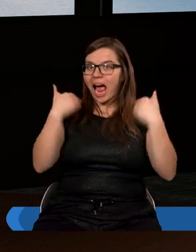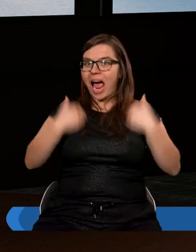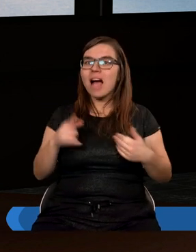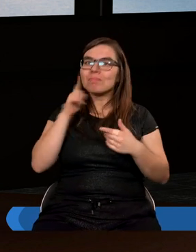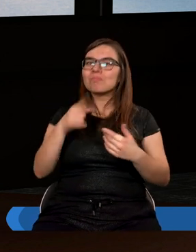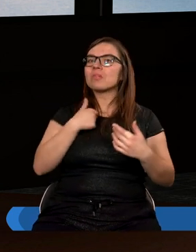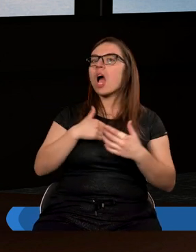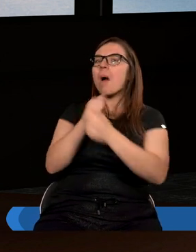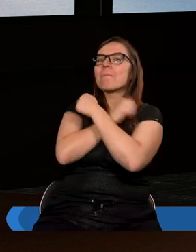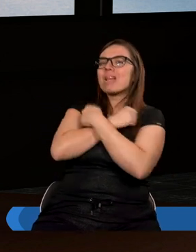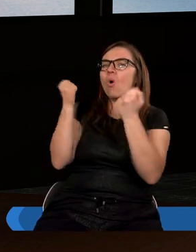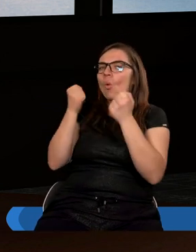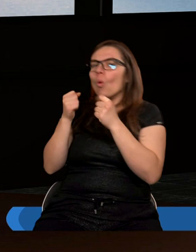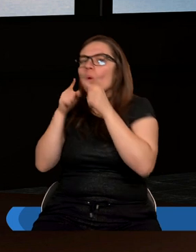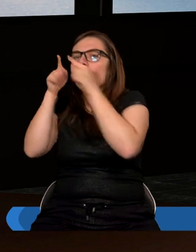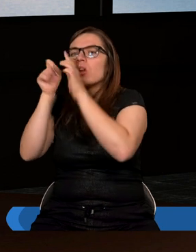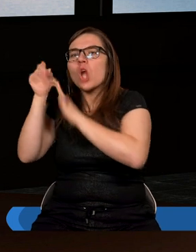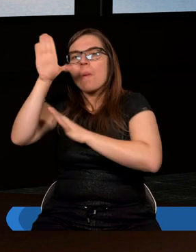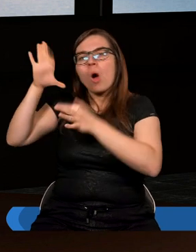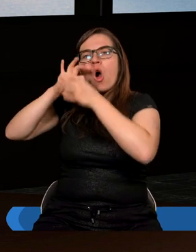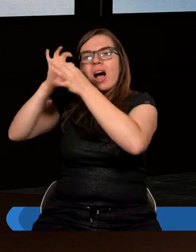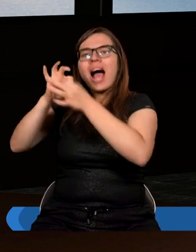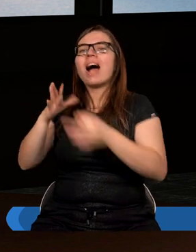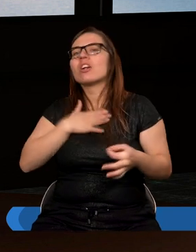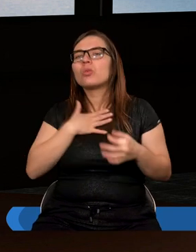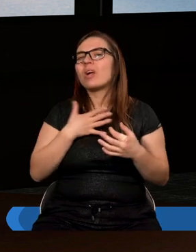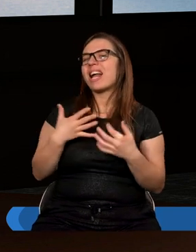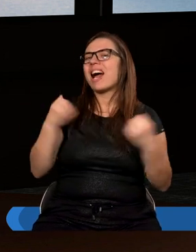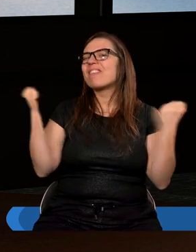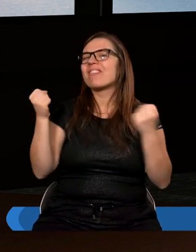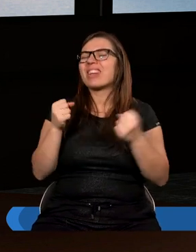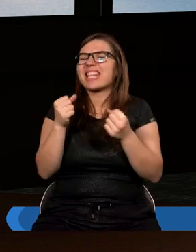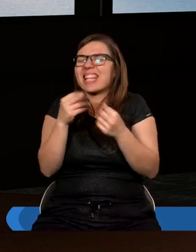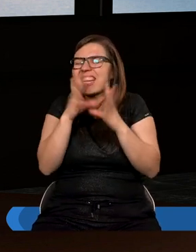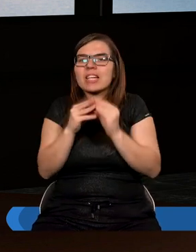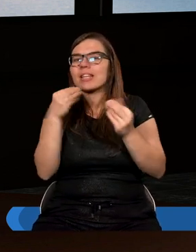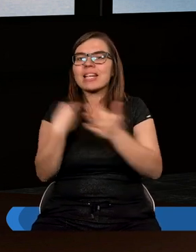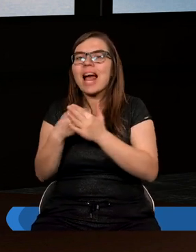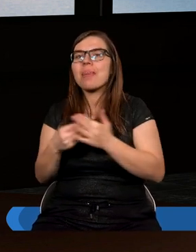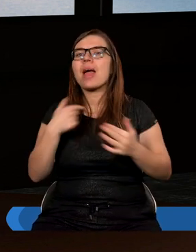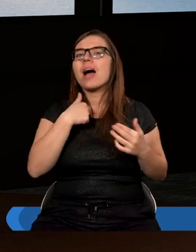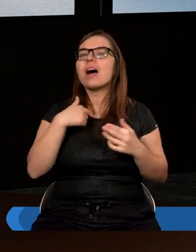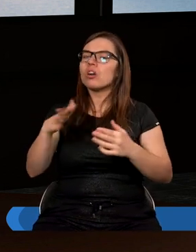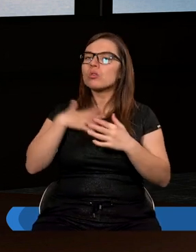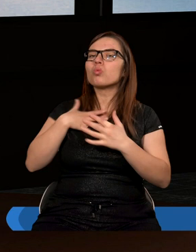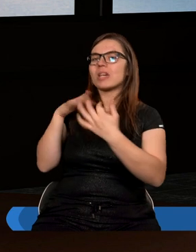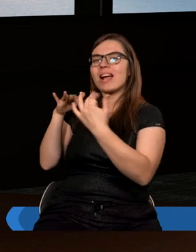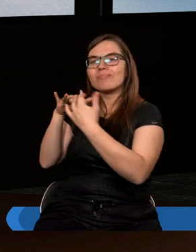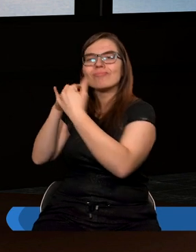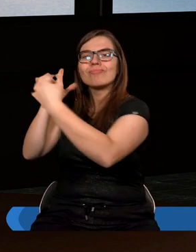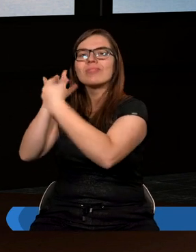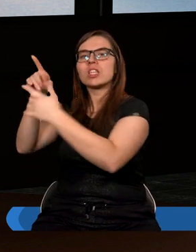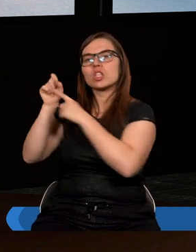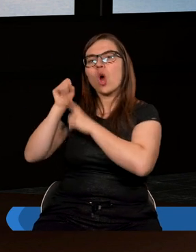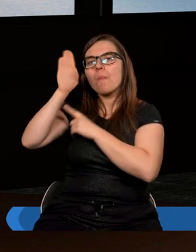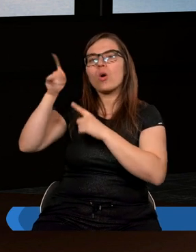Pana Boga, że ja chcę za wszelką cenę cały czas o Nim opowiadać, będąc w towarzystwie i złapałam się